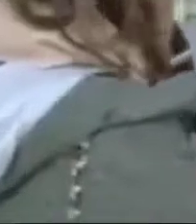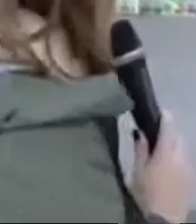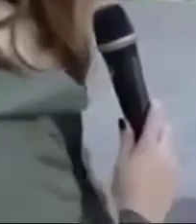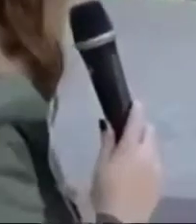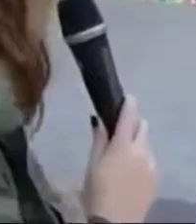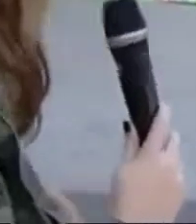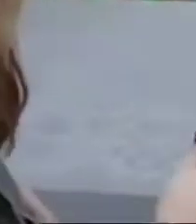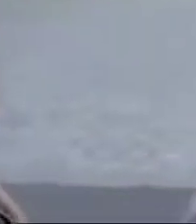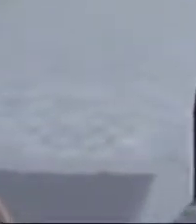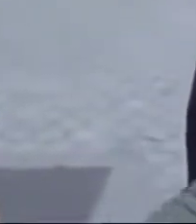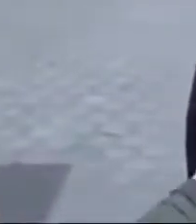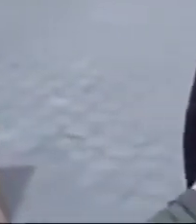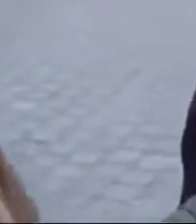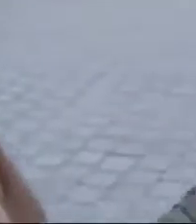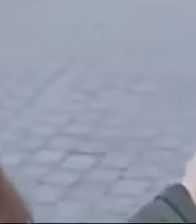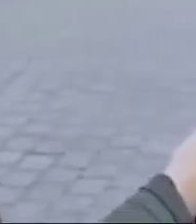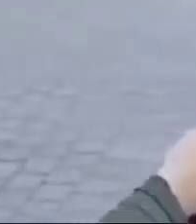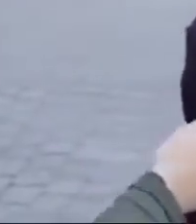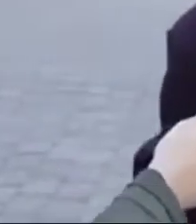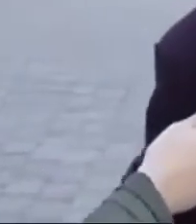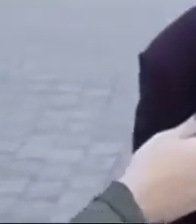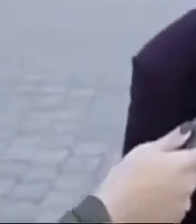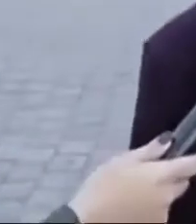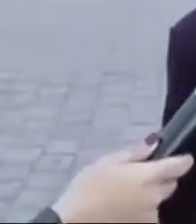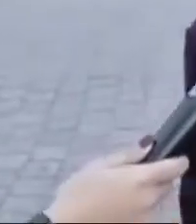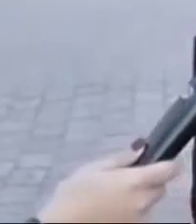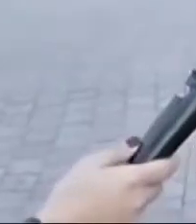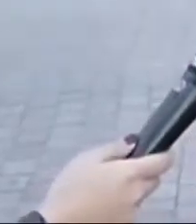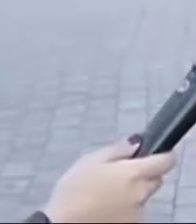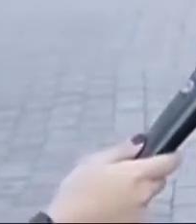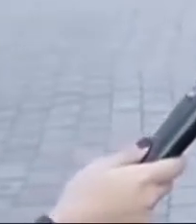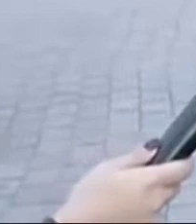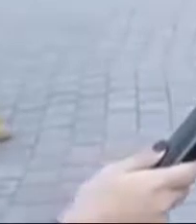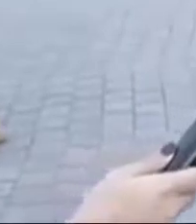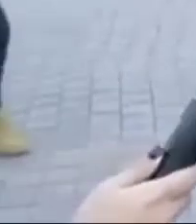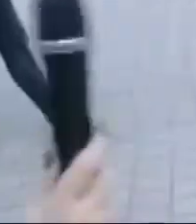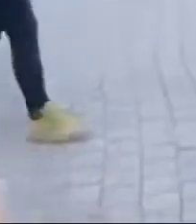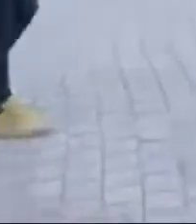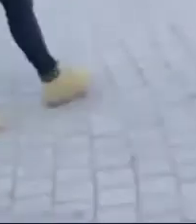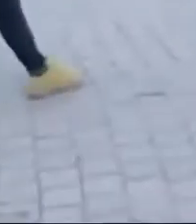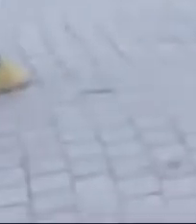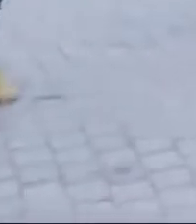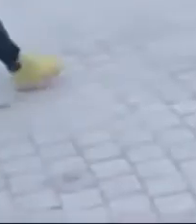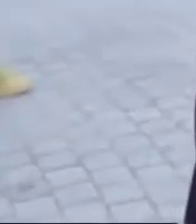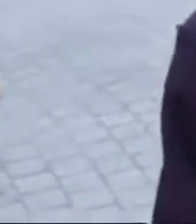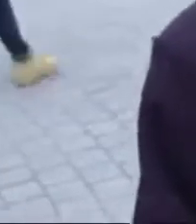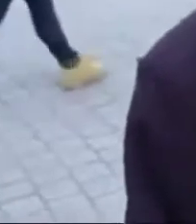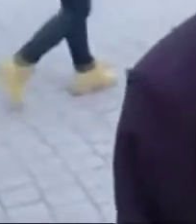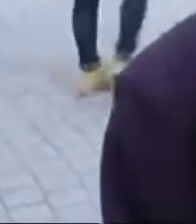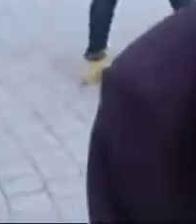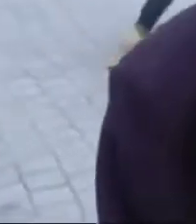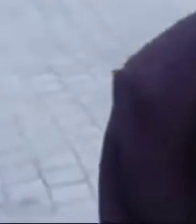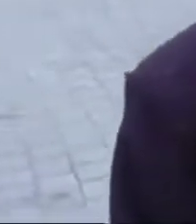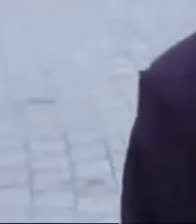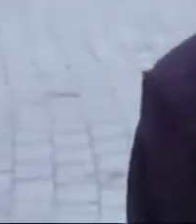Znate li što je Alzheimerova bolest? Znam što je, ali i čekam me možda u budućnosti, ali nemam već. Jeste imali možda iskustva s nekim